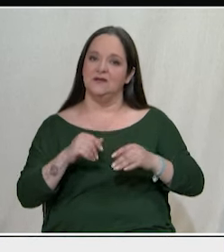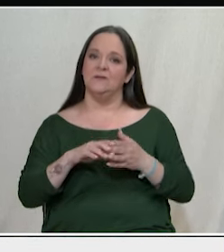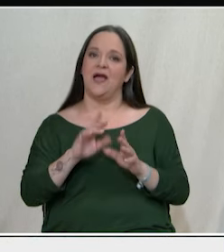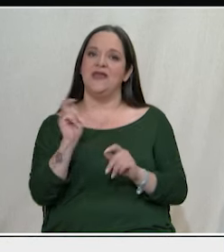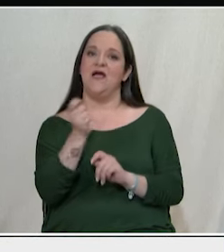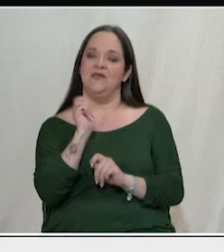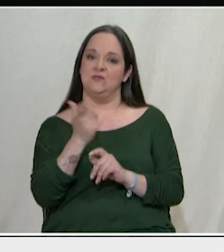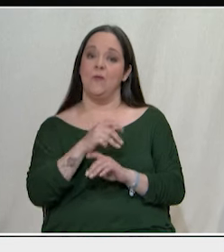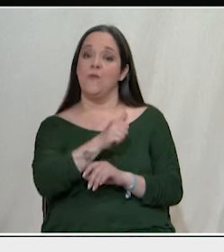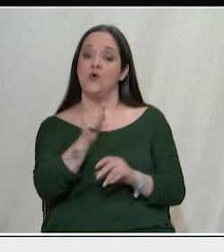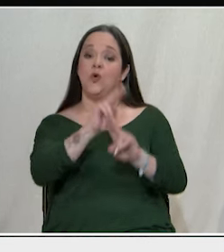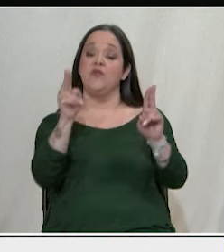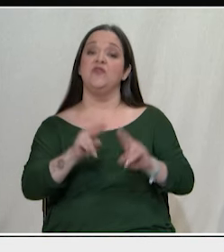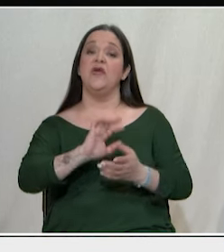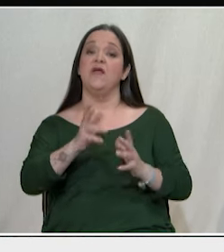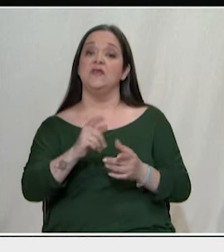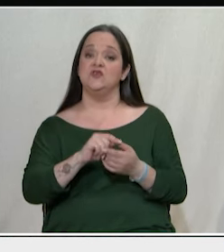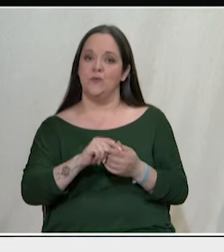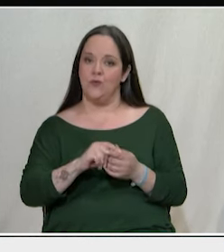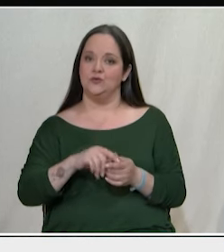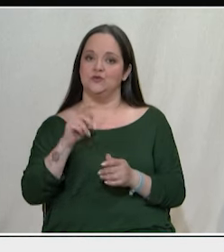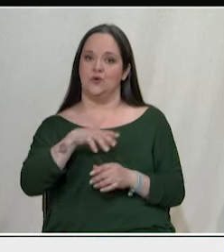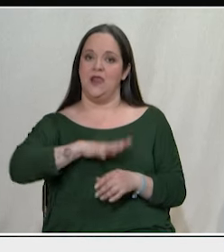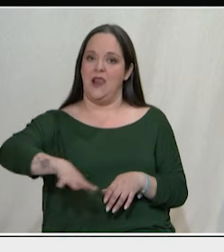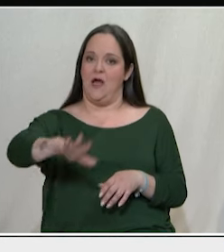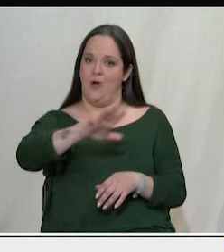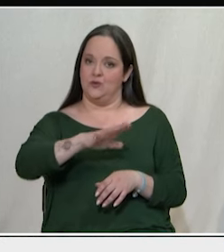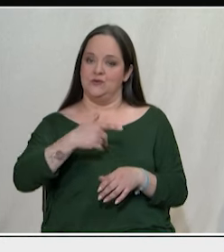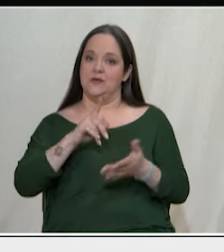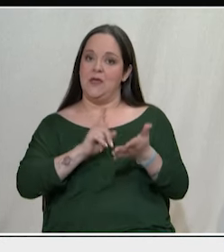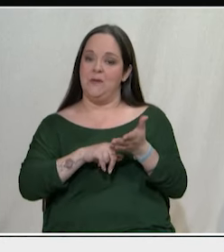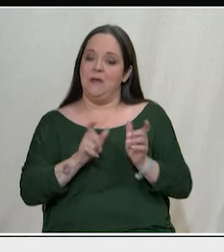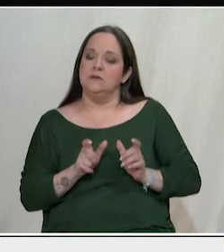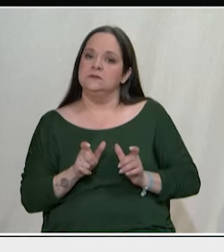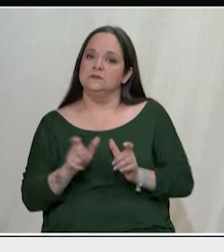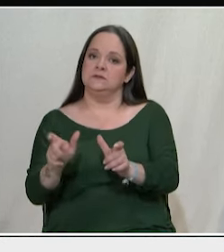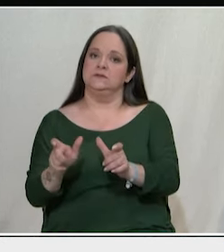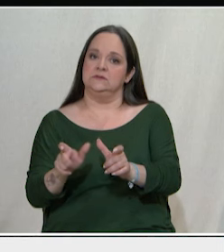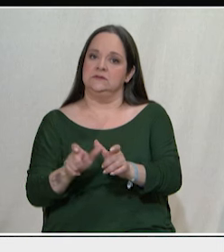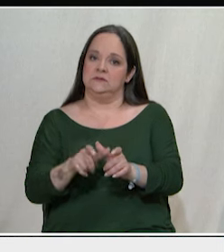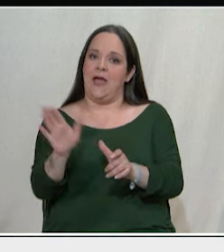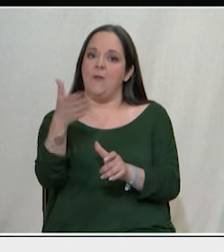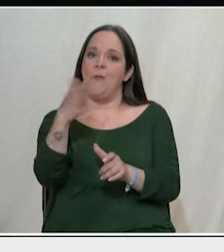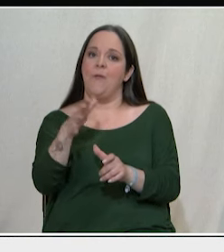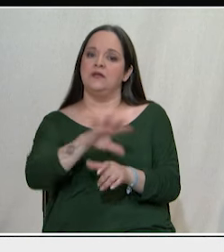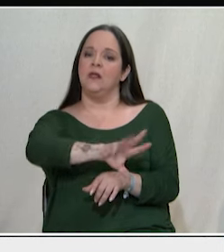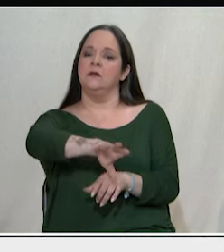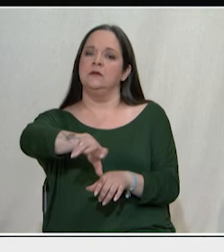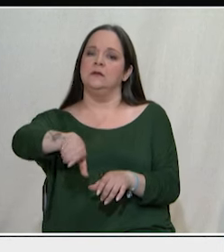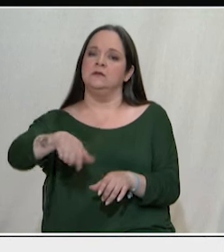συνεργασία και το διεθνισμό των λαών παραμερίζοντας την πατριδοκαπηλία από όλες τις πλευρές των